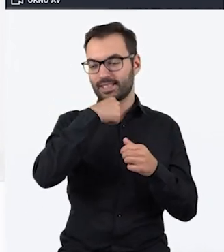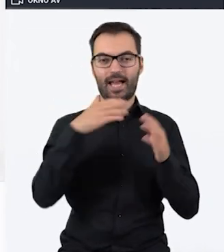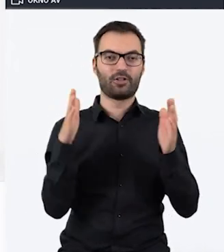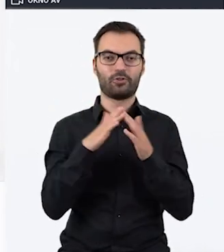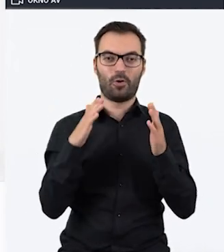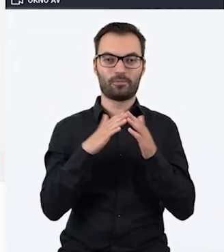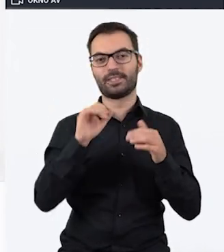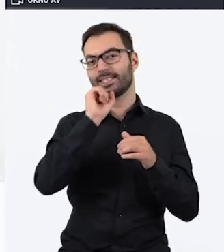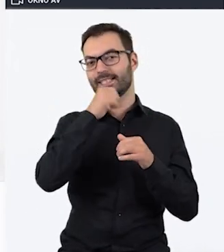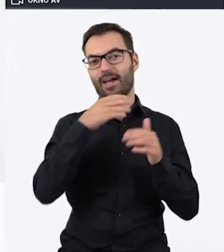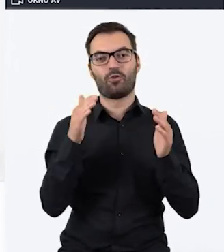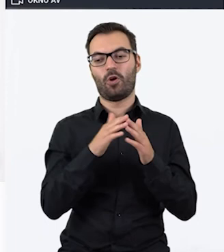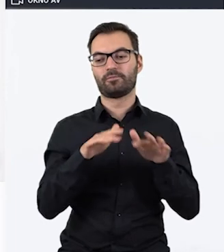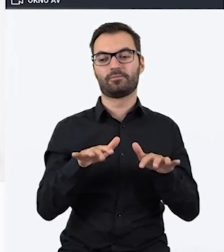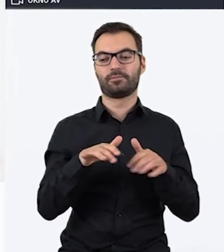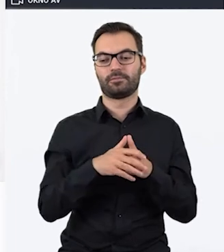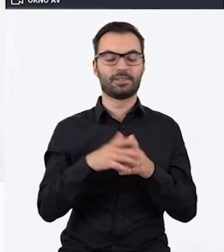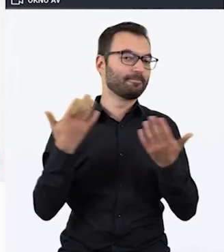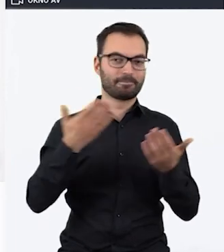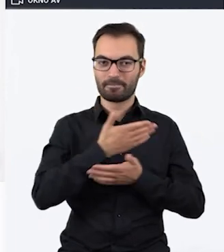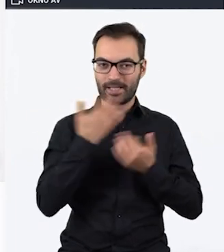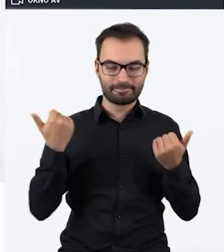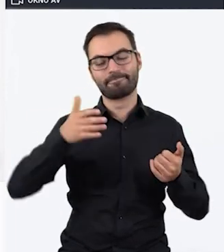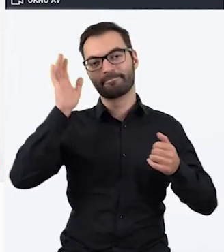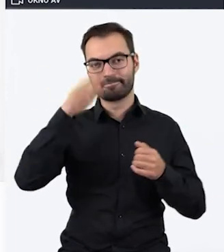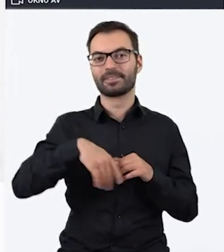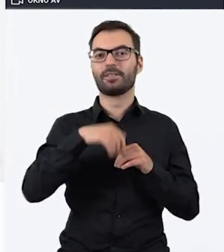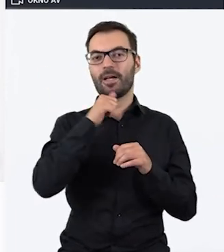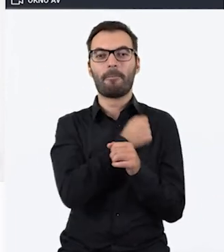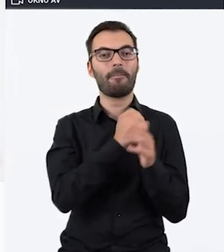chcielibyśmy, nie znalazło nic, albo biblioteka